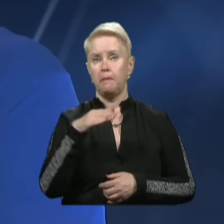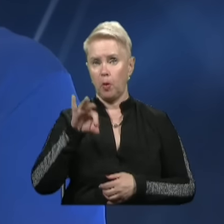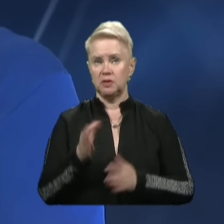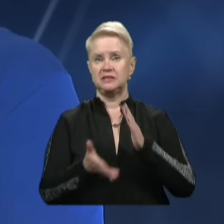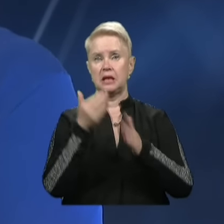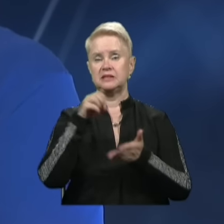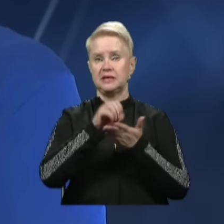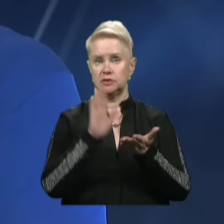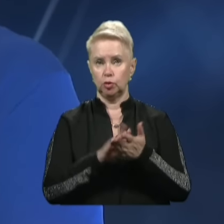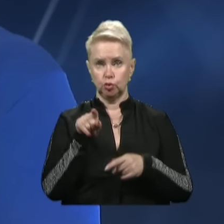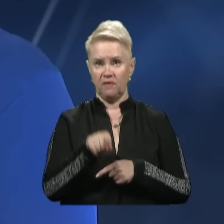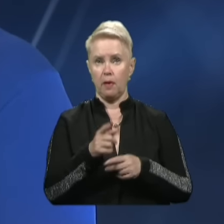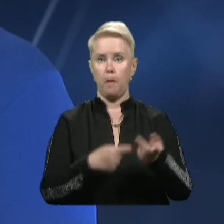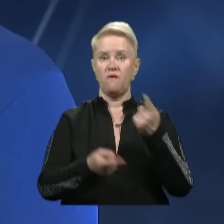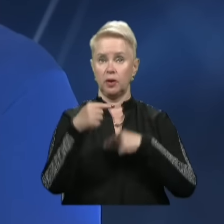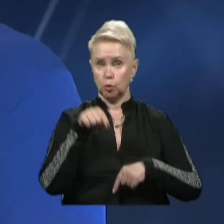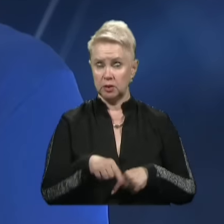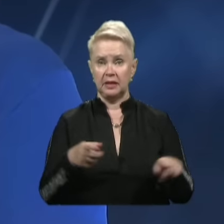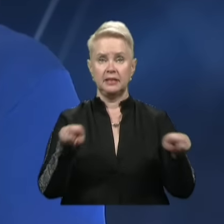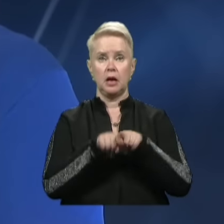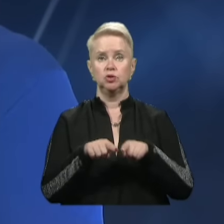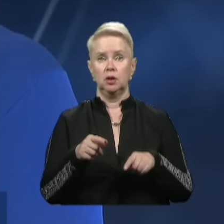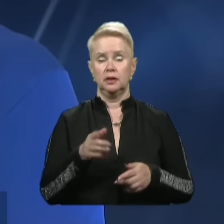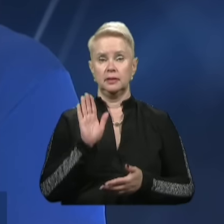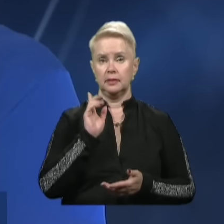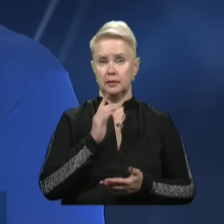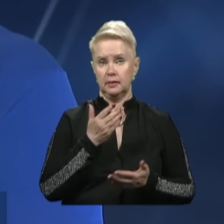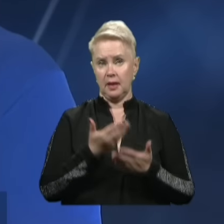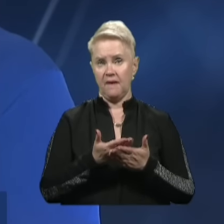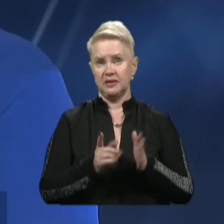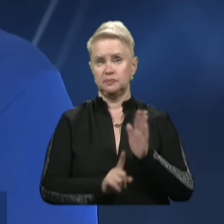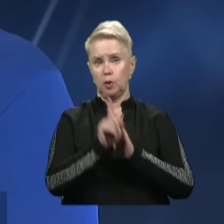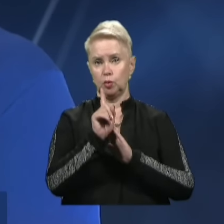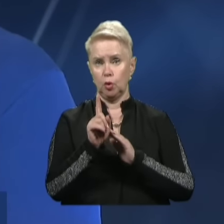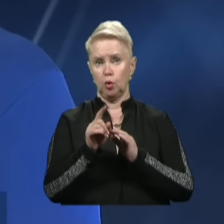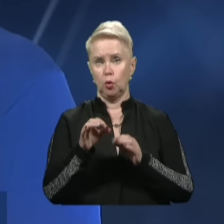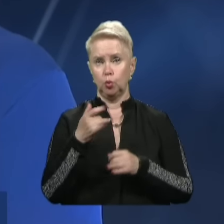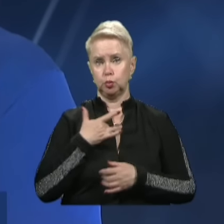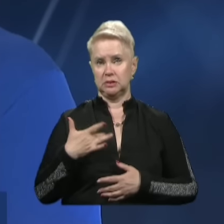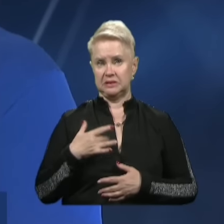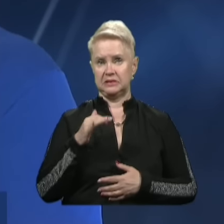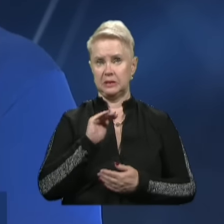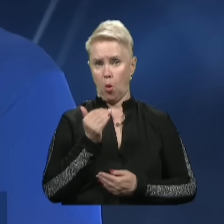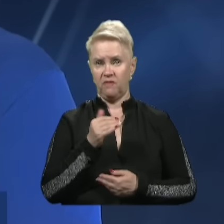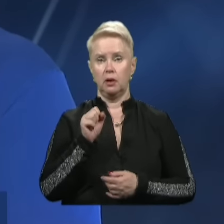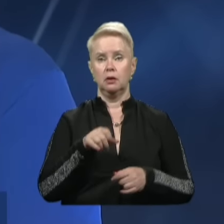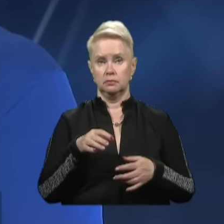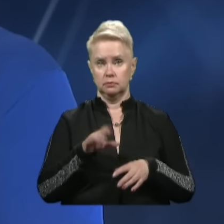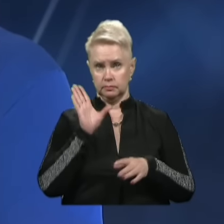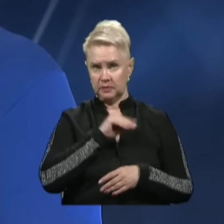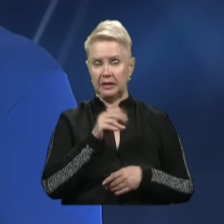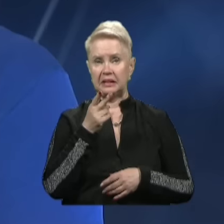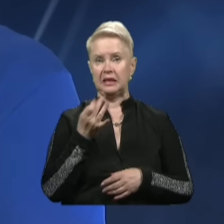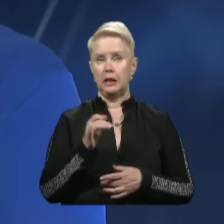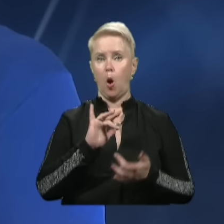знятися з реєстрації, якщо ви повернулись. Також навіть старт процесу усиновлення вже доступний на порталі Дія